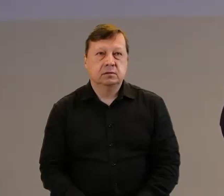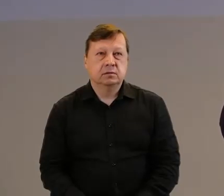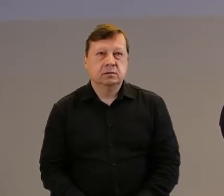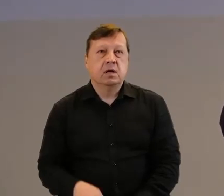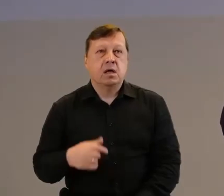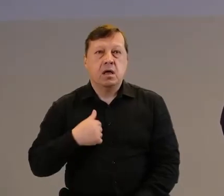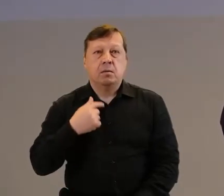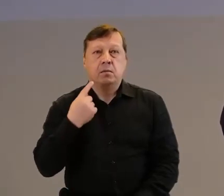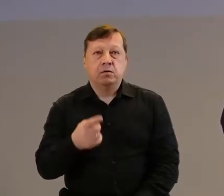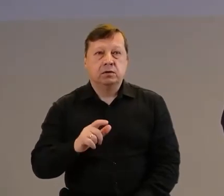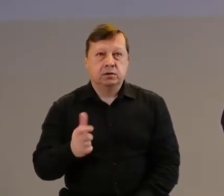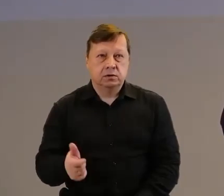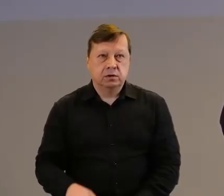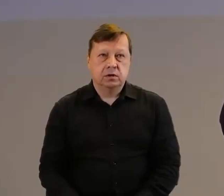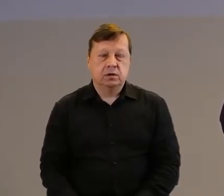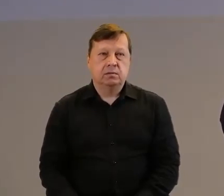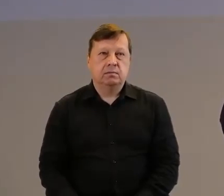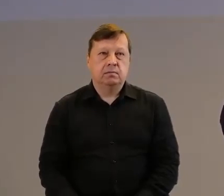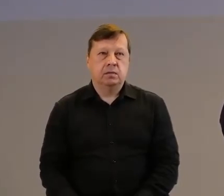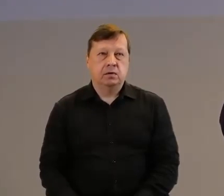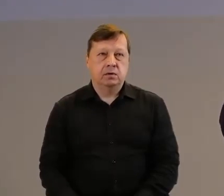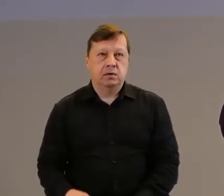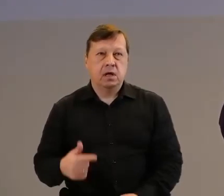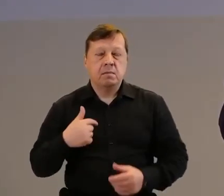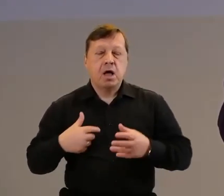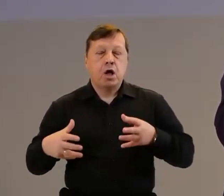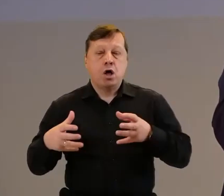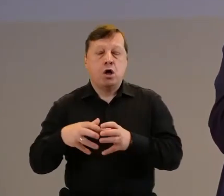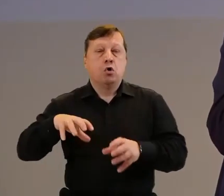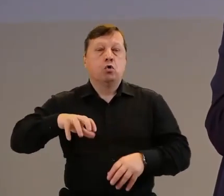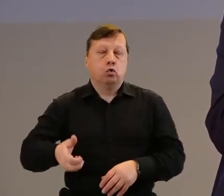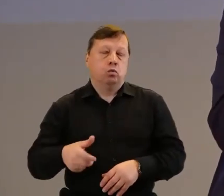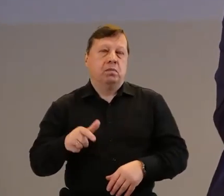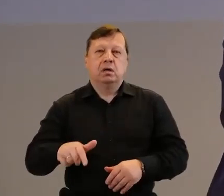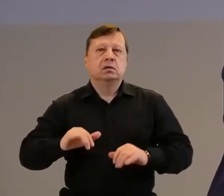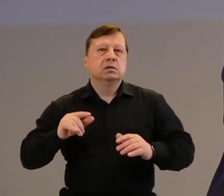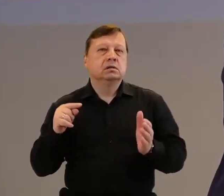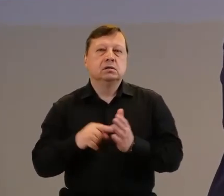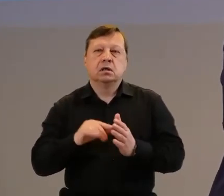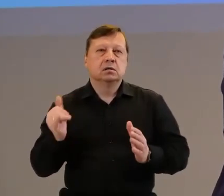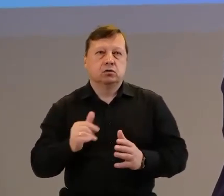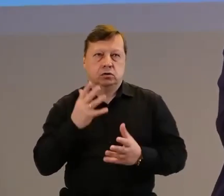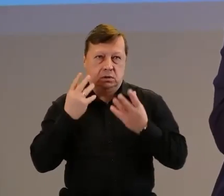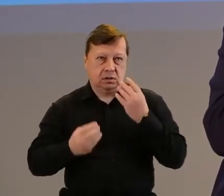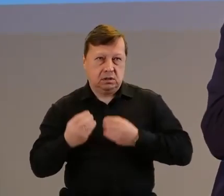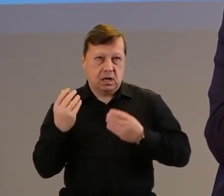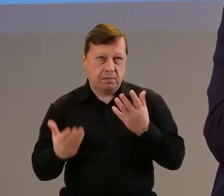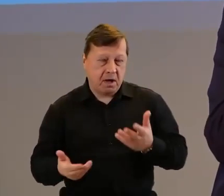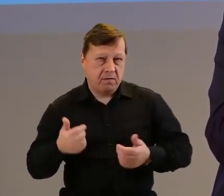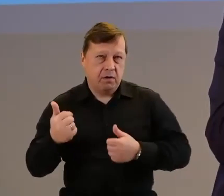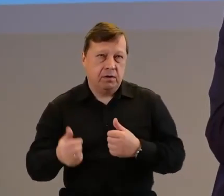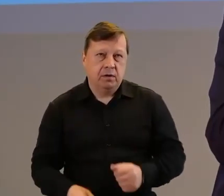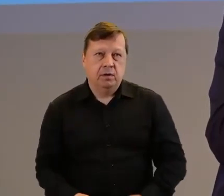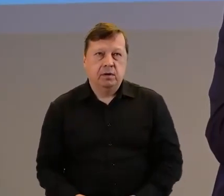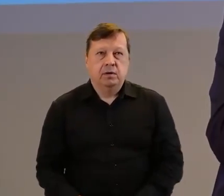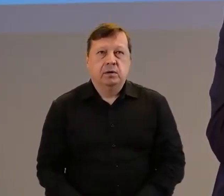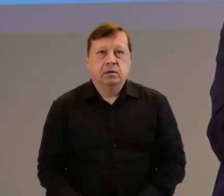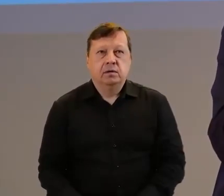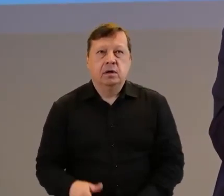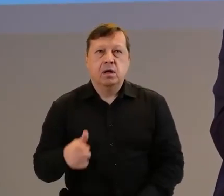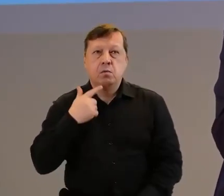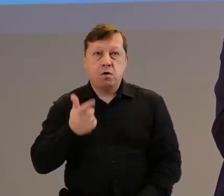taką grupą znajomych, którzy bawią się póki co, to ja bym dodała do tego wątku, o którym mówiłeś, zamiast